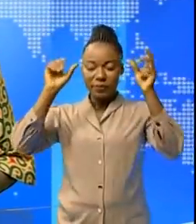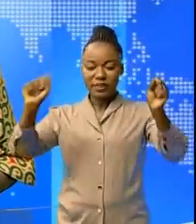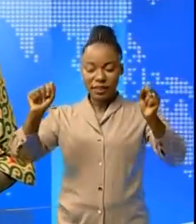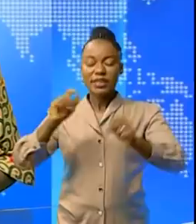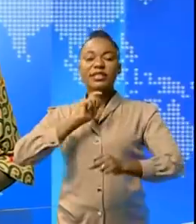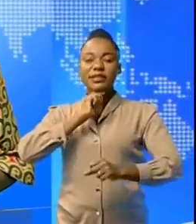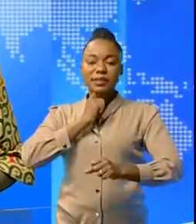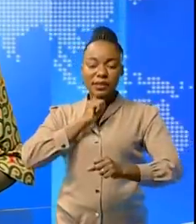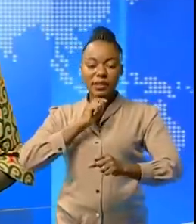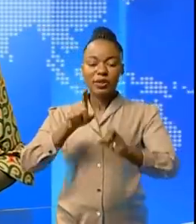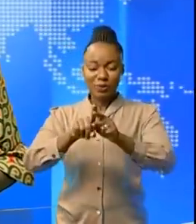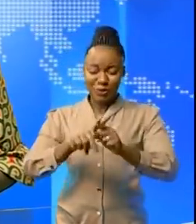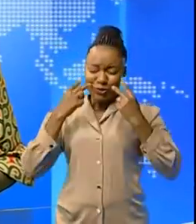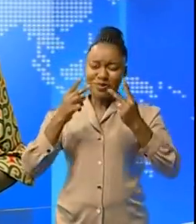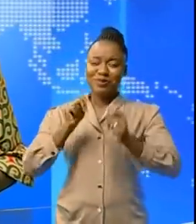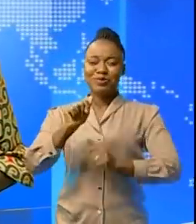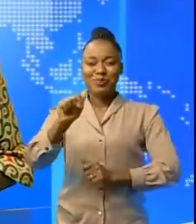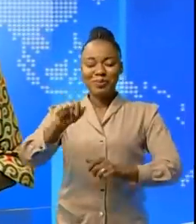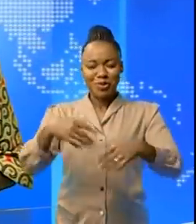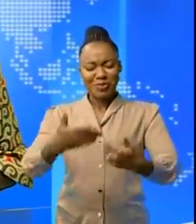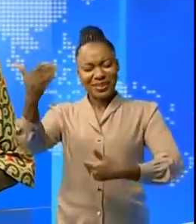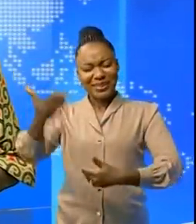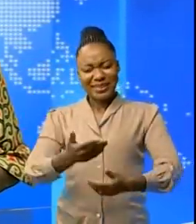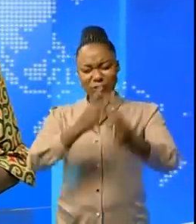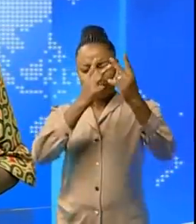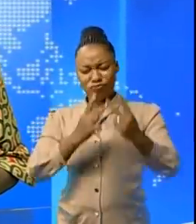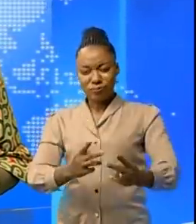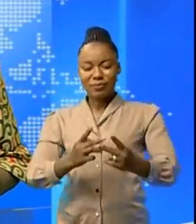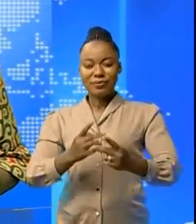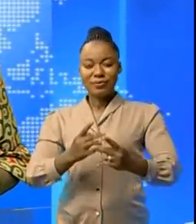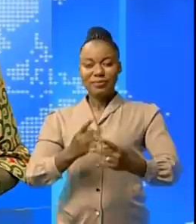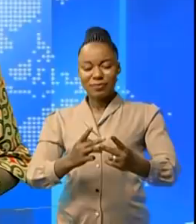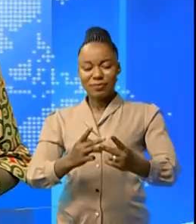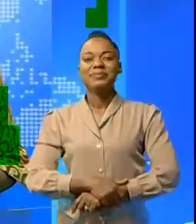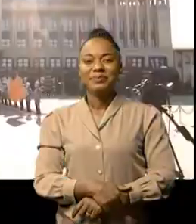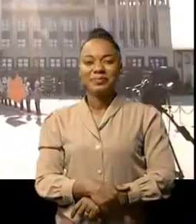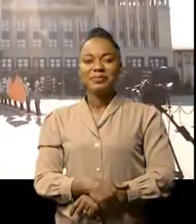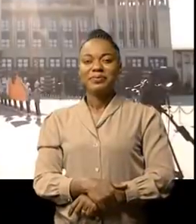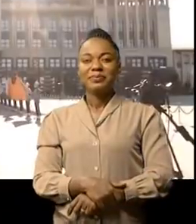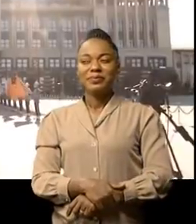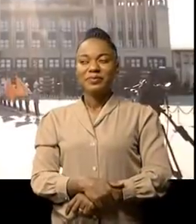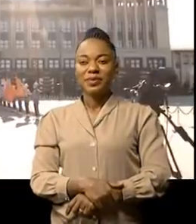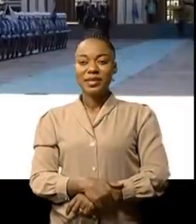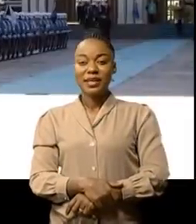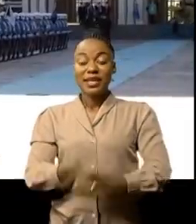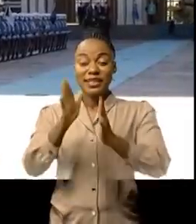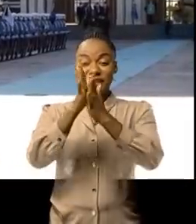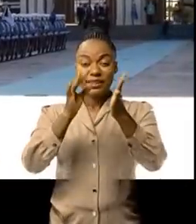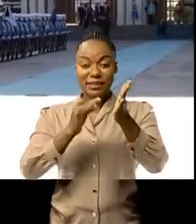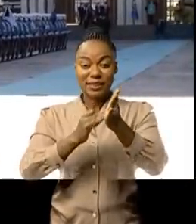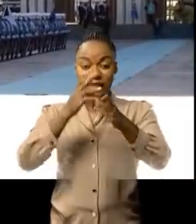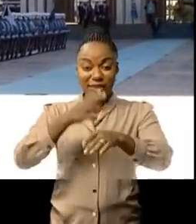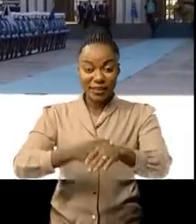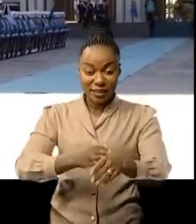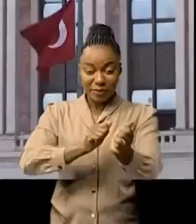Erdogan à Ankara. détails dans son reportage de la presse présidentielle. Il est 17h passé de